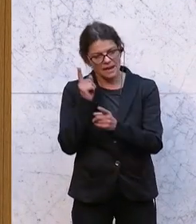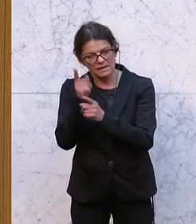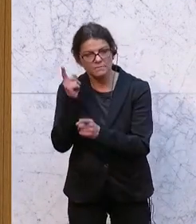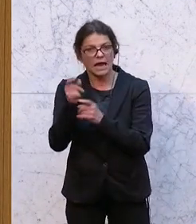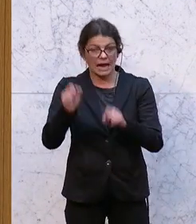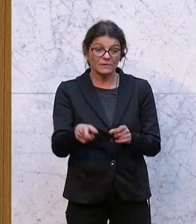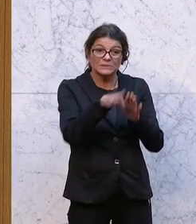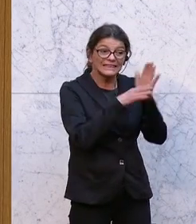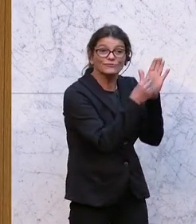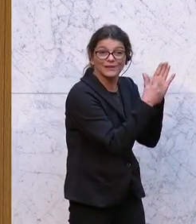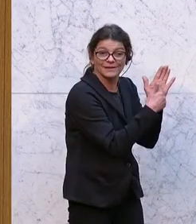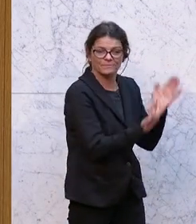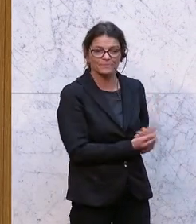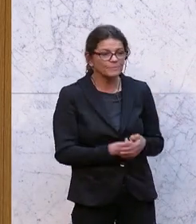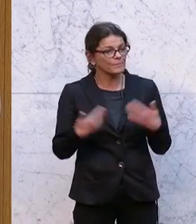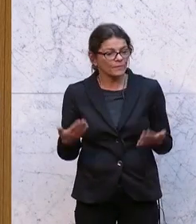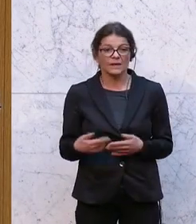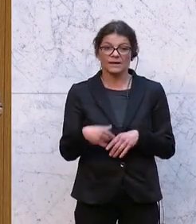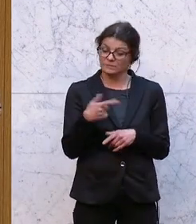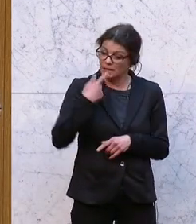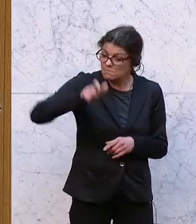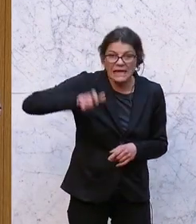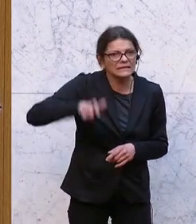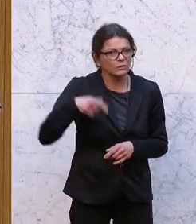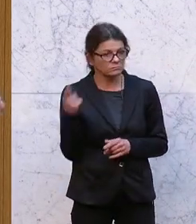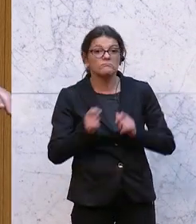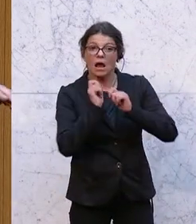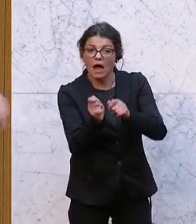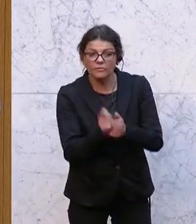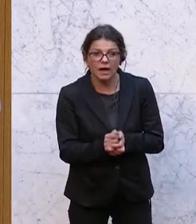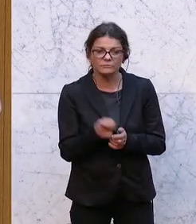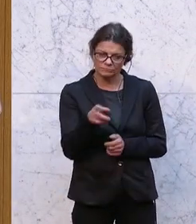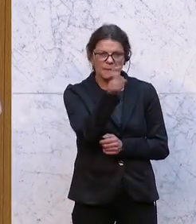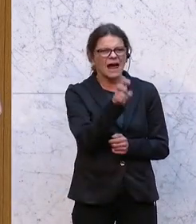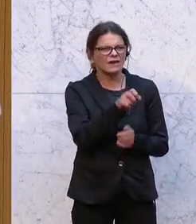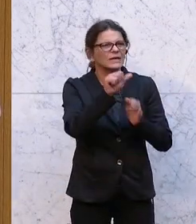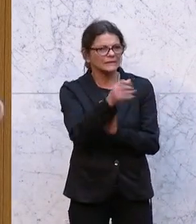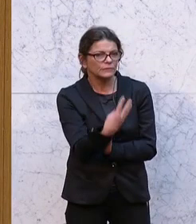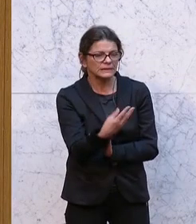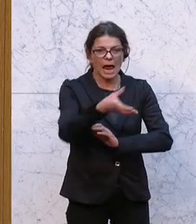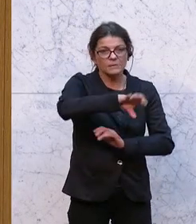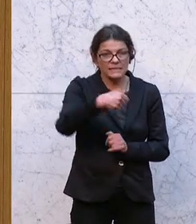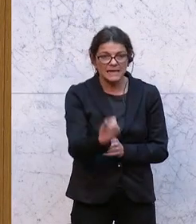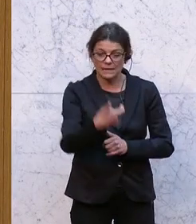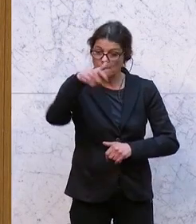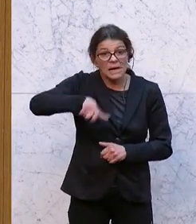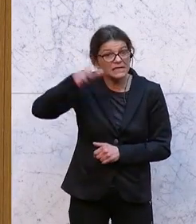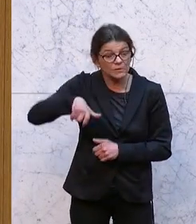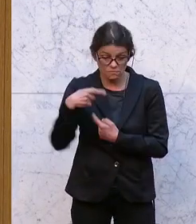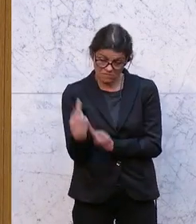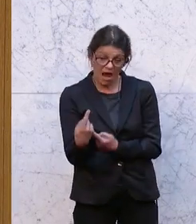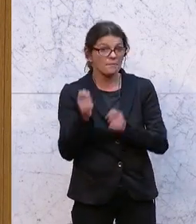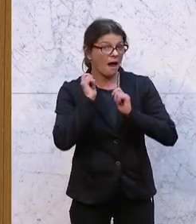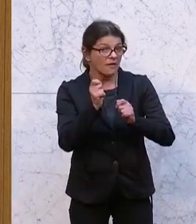im Gesetz, ja, dass Personen, denen die Beantragung, ist § 46 Absatz 1, Personen, denen die